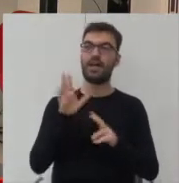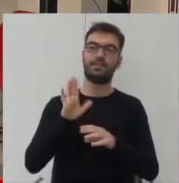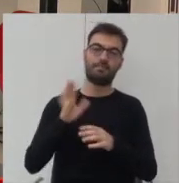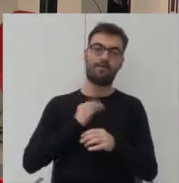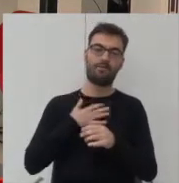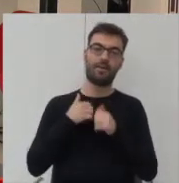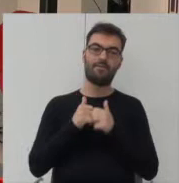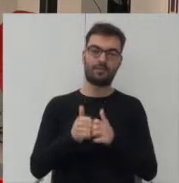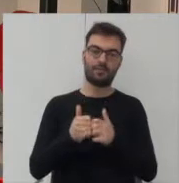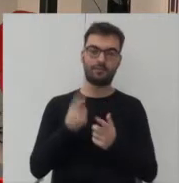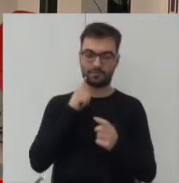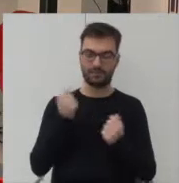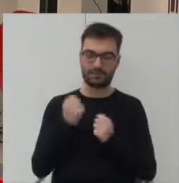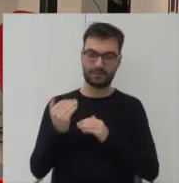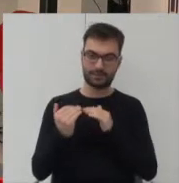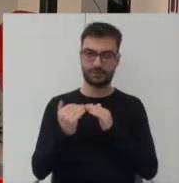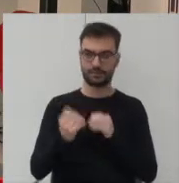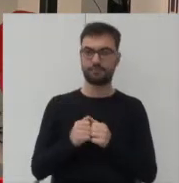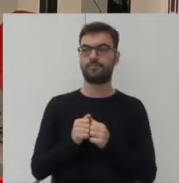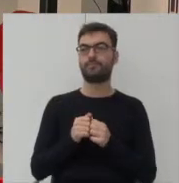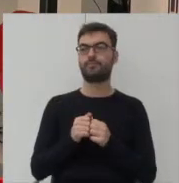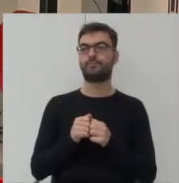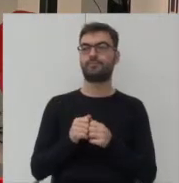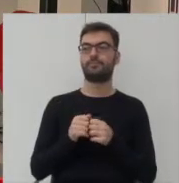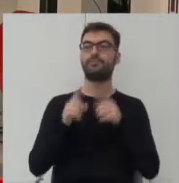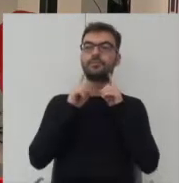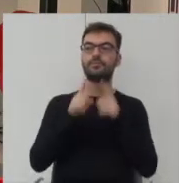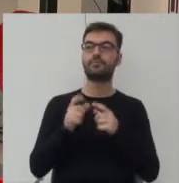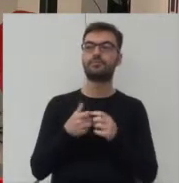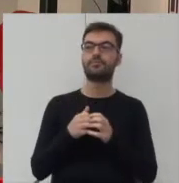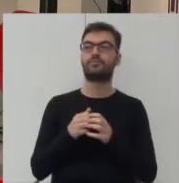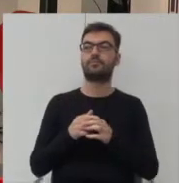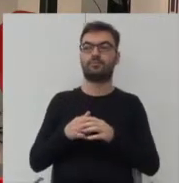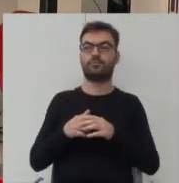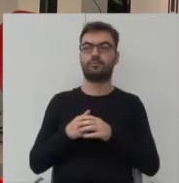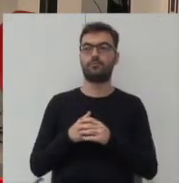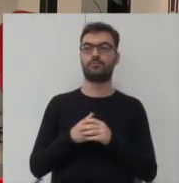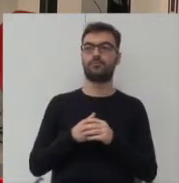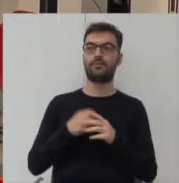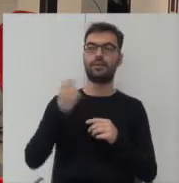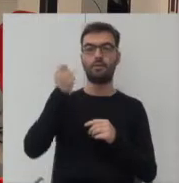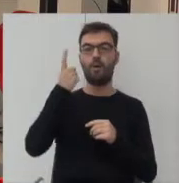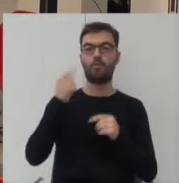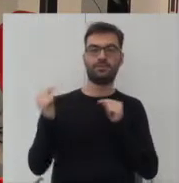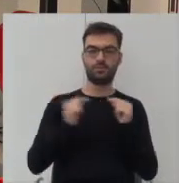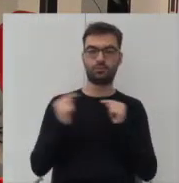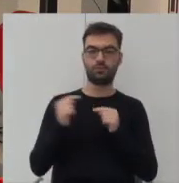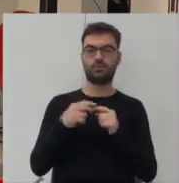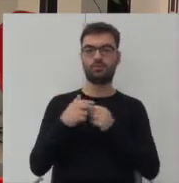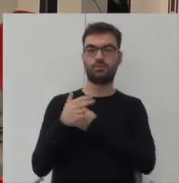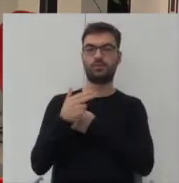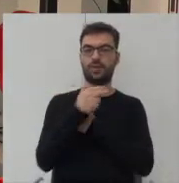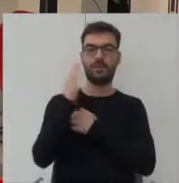z którymi się stara się mierzyć. I tak naprawdę w idei samej dyskusji o tych mieszkaniowych